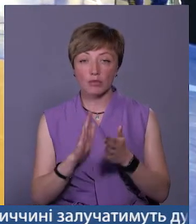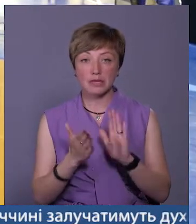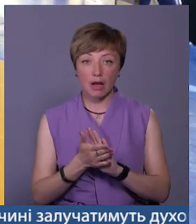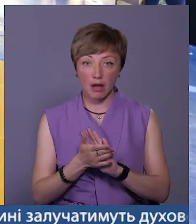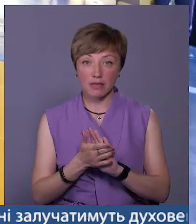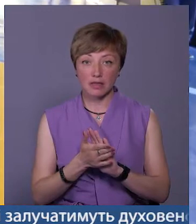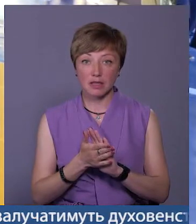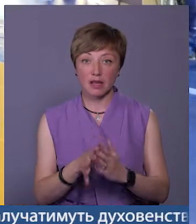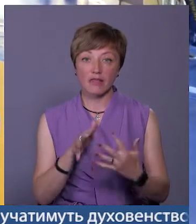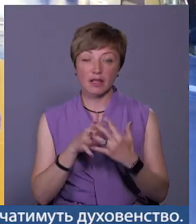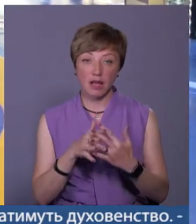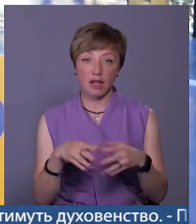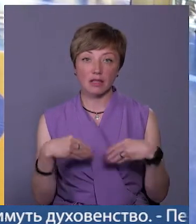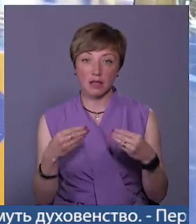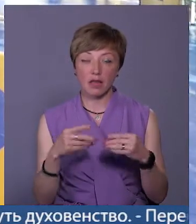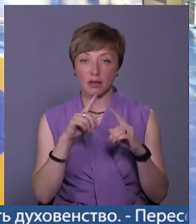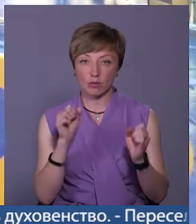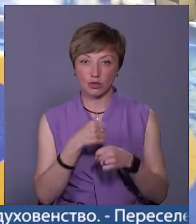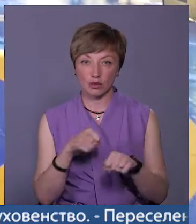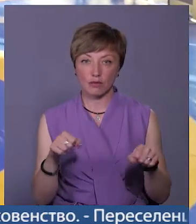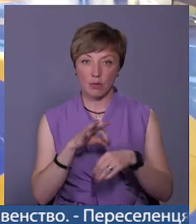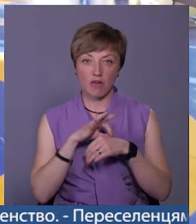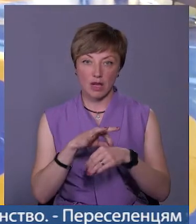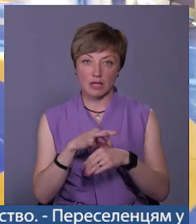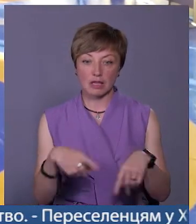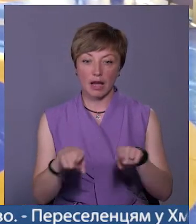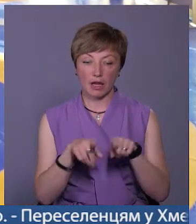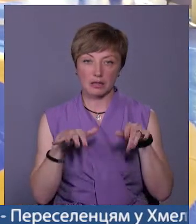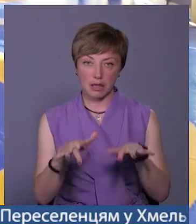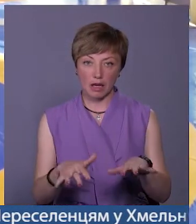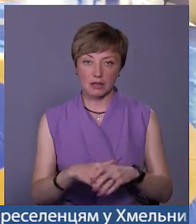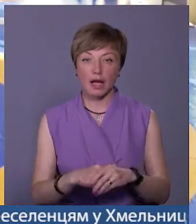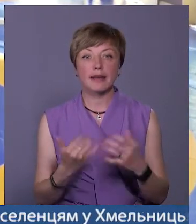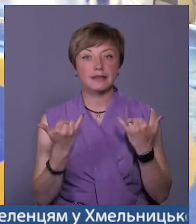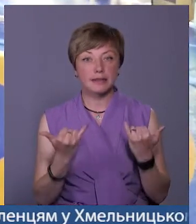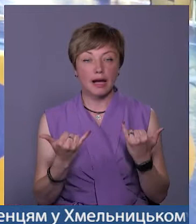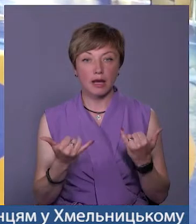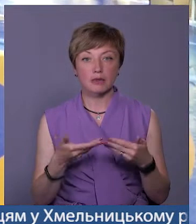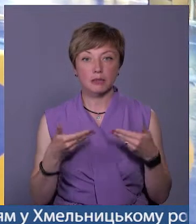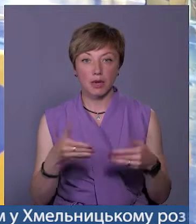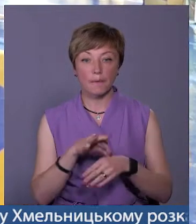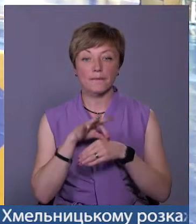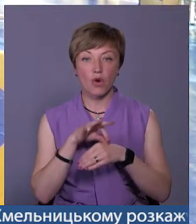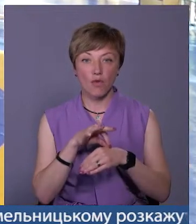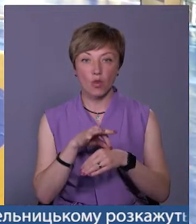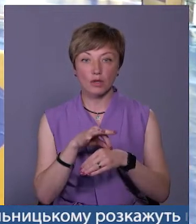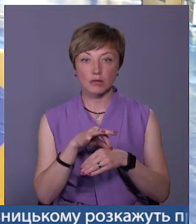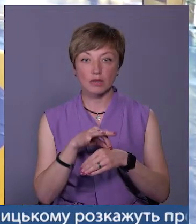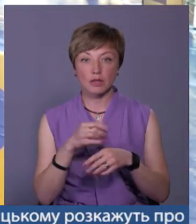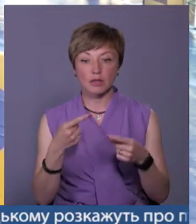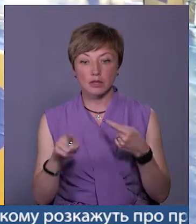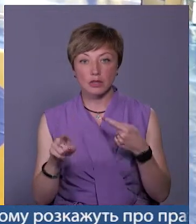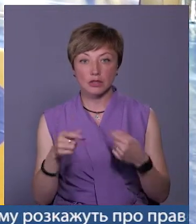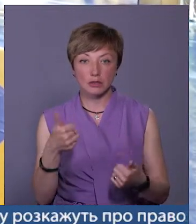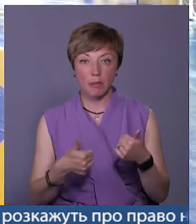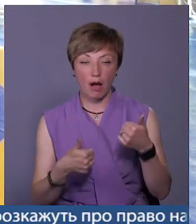війна в нашій країні надала нам можливість провести такий захід. Зараз ми проводимо альтернативні